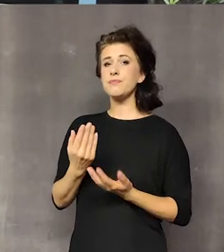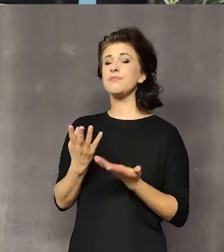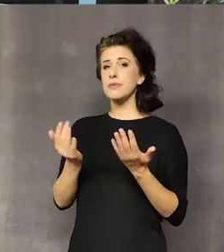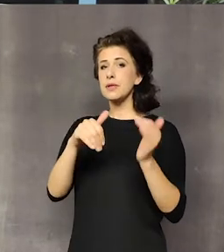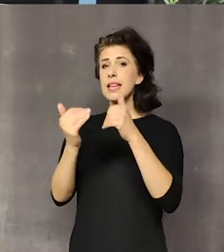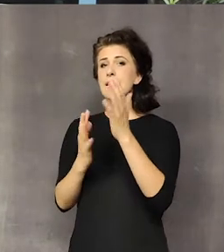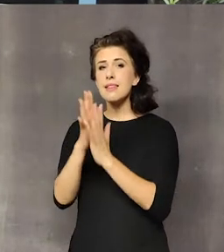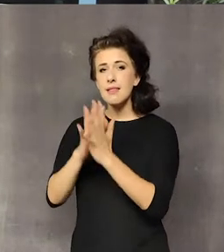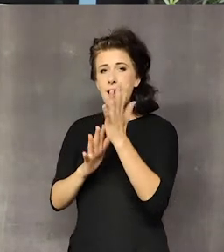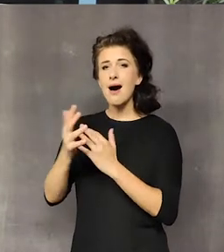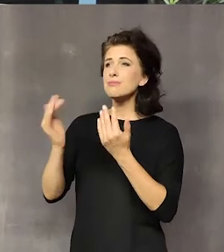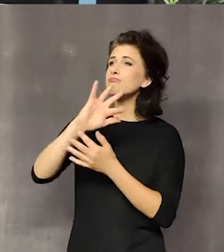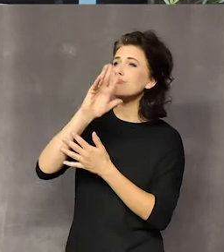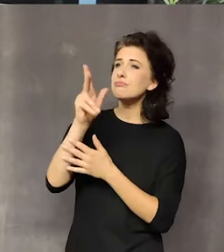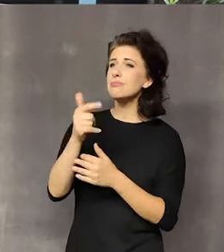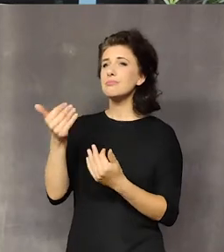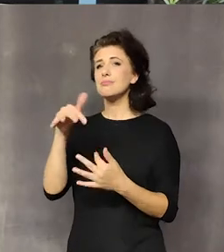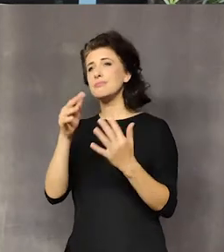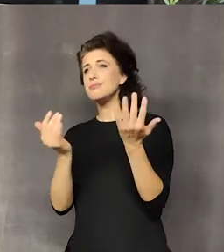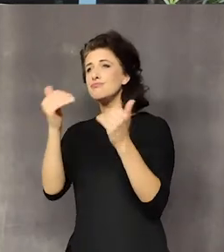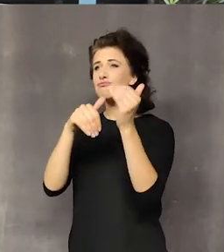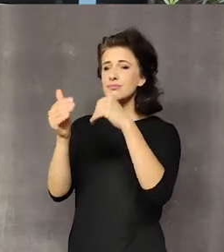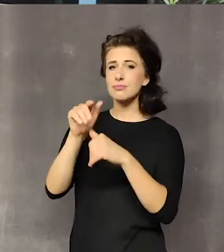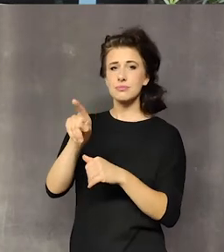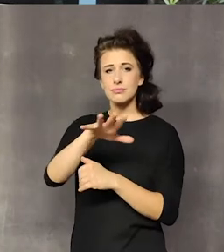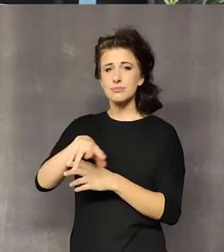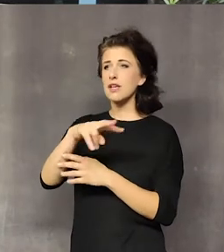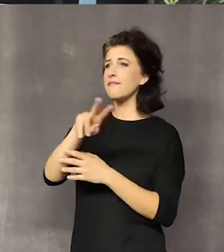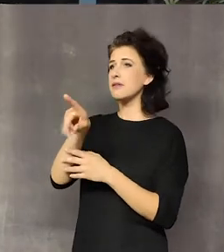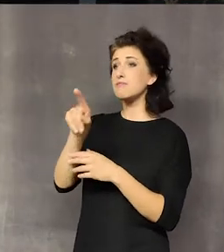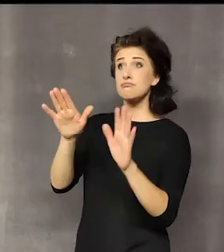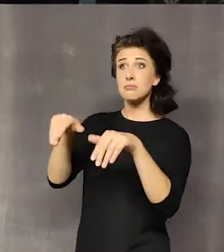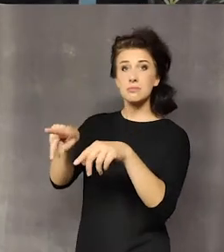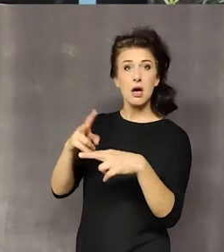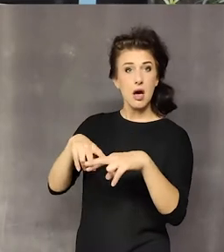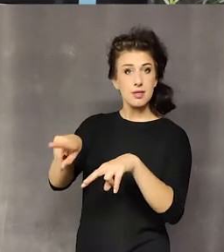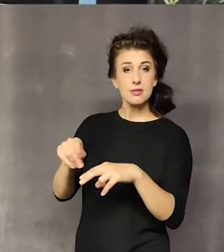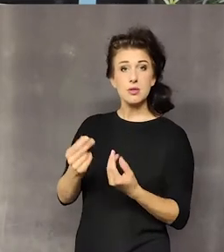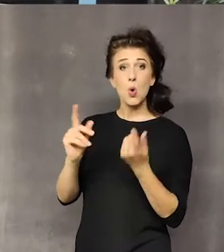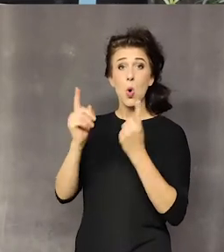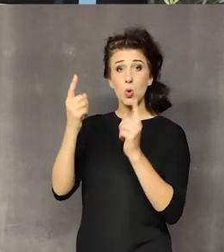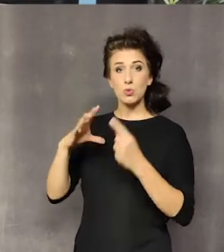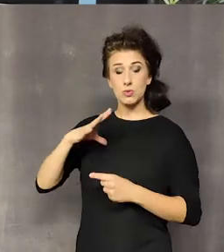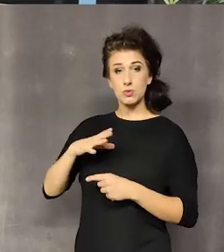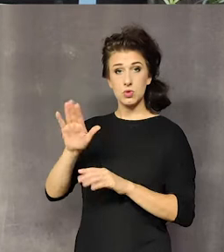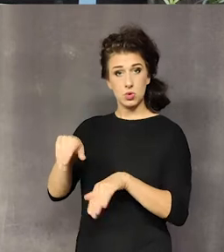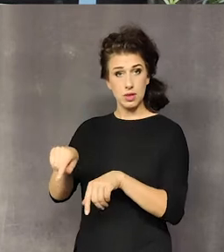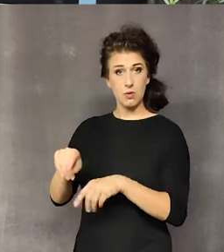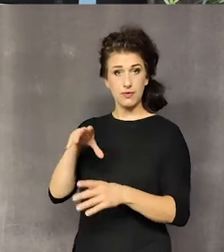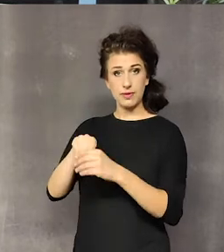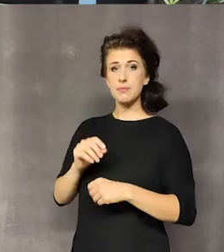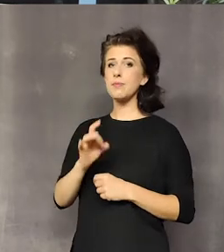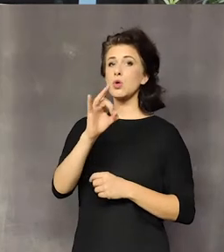porośnięte lasem i między innymi tam właśnie znaleźliśmy te pozostałości ogrodu. Później jak poznałem troszkę byłych mieszkańców, bo